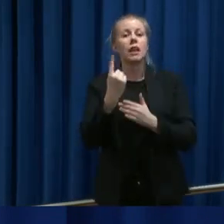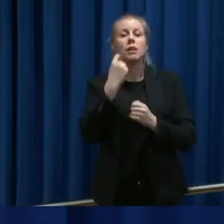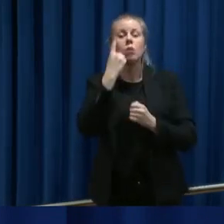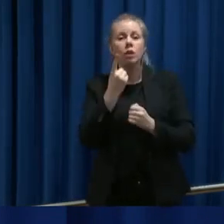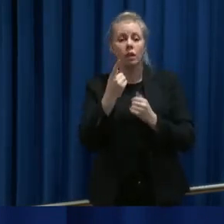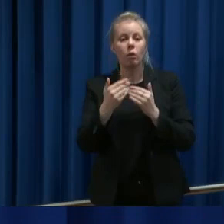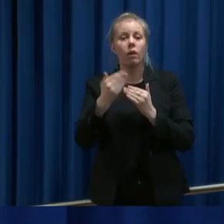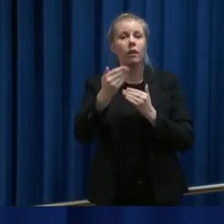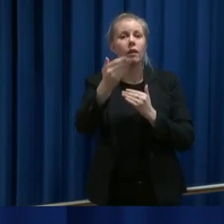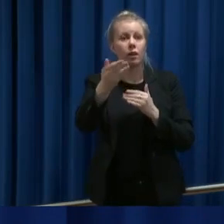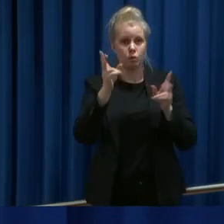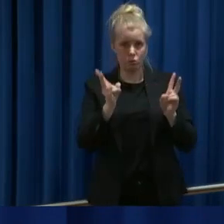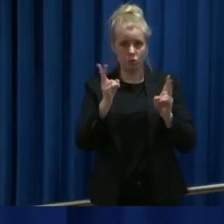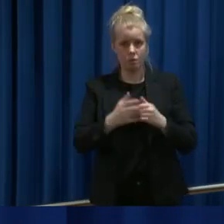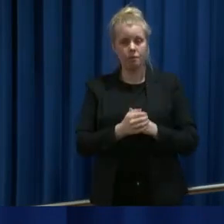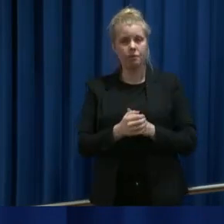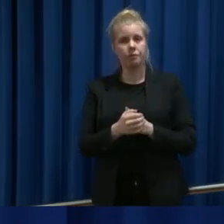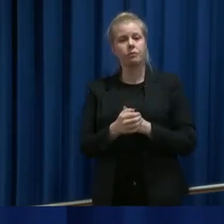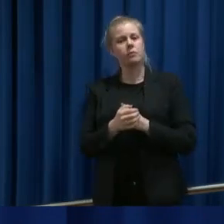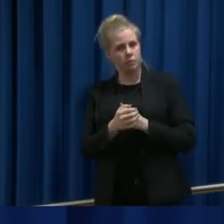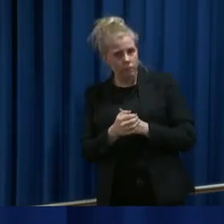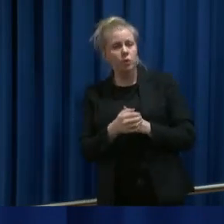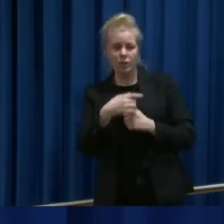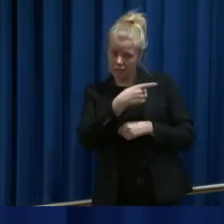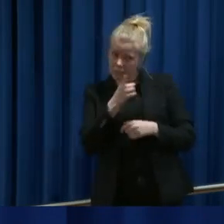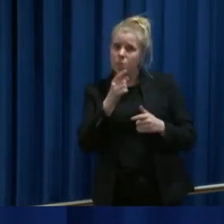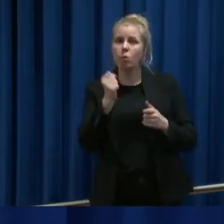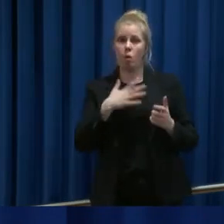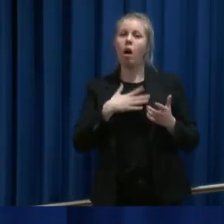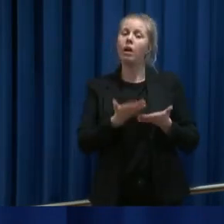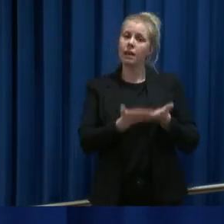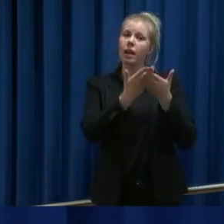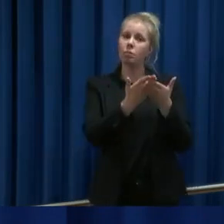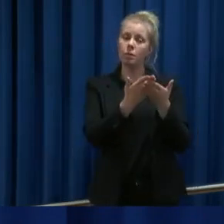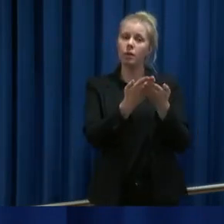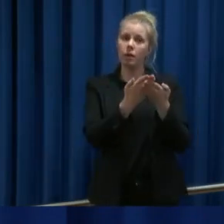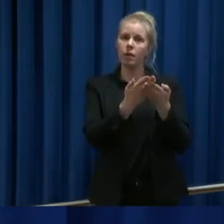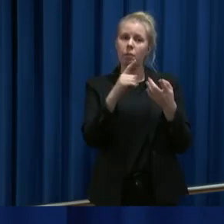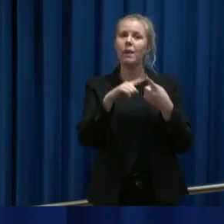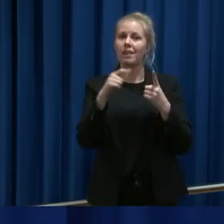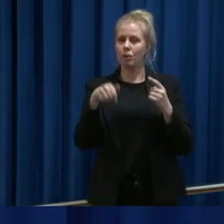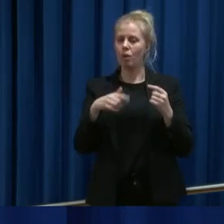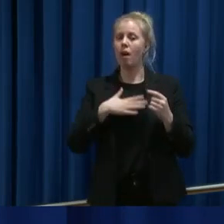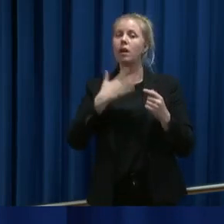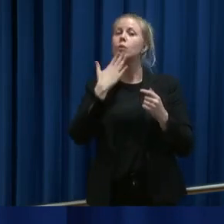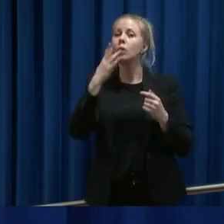etter. Og de kommer til å trenge hjelp men også her er det gode nyheter.